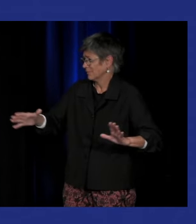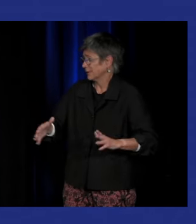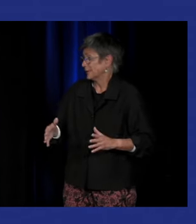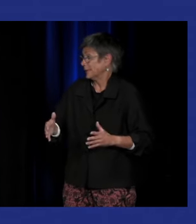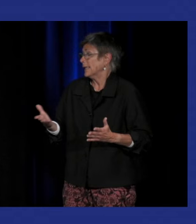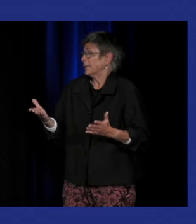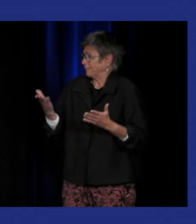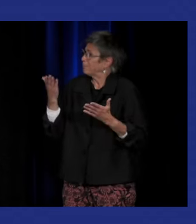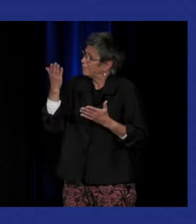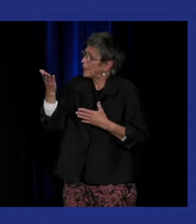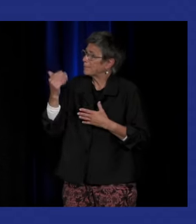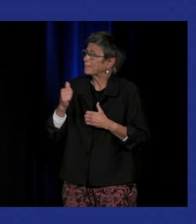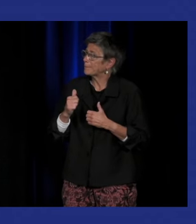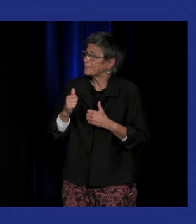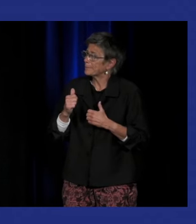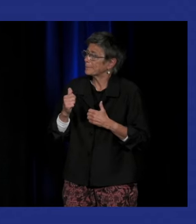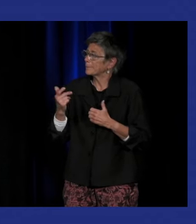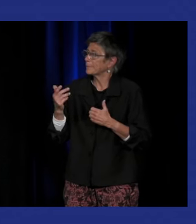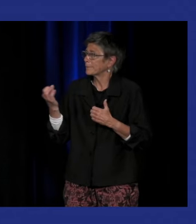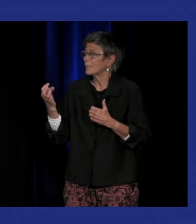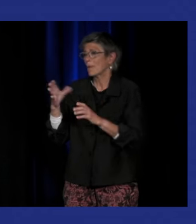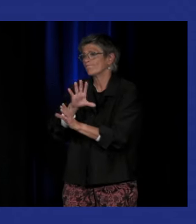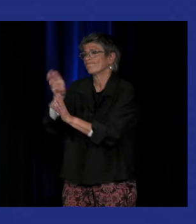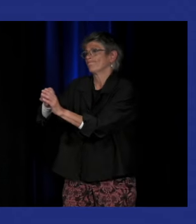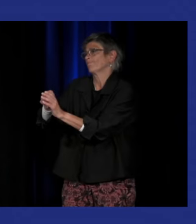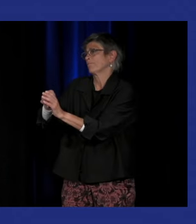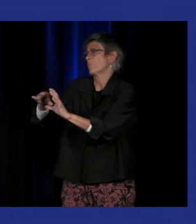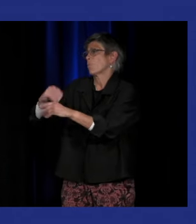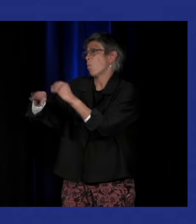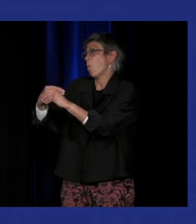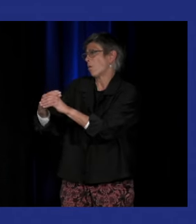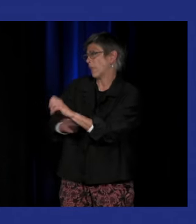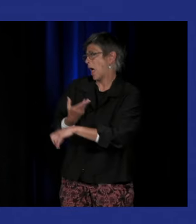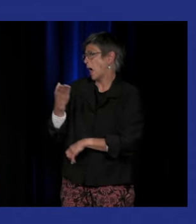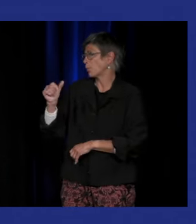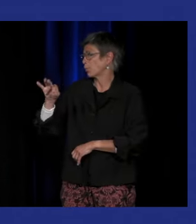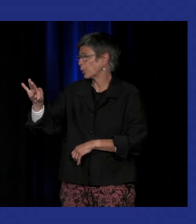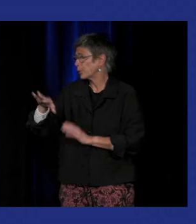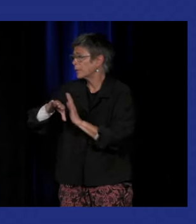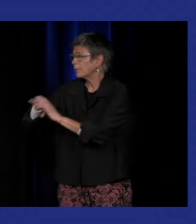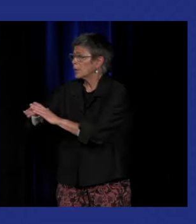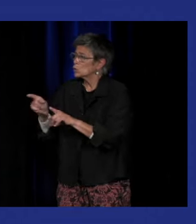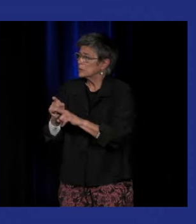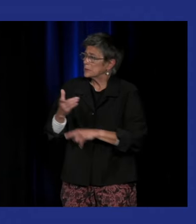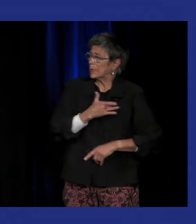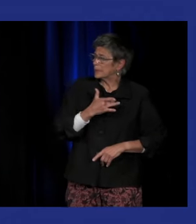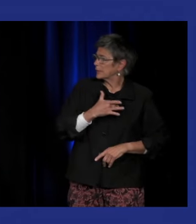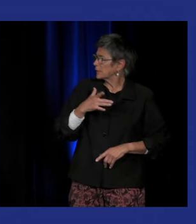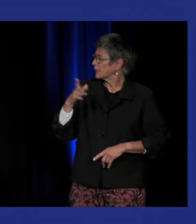voilà mais ça rentre dans le mouvement d'art brut sinon ce qui est intéressant c'est par rapport à ce que disait aussi